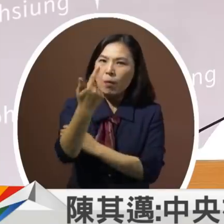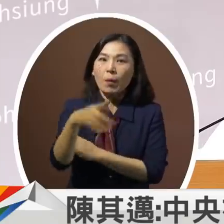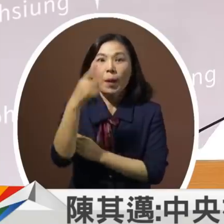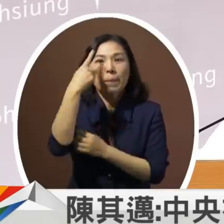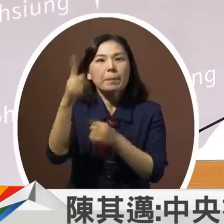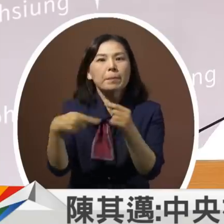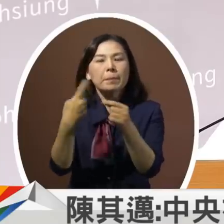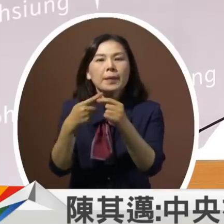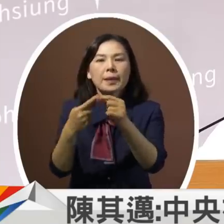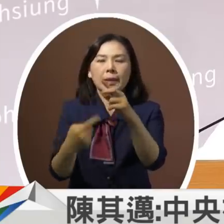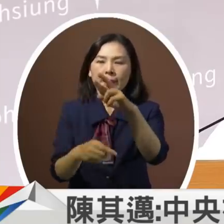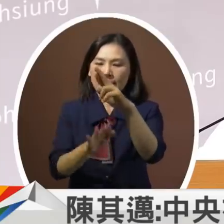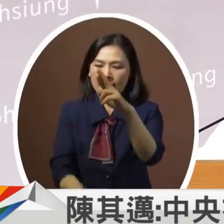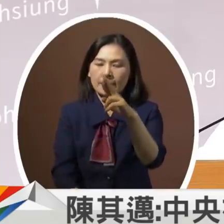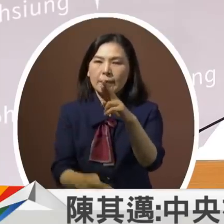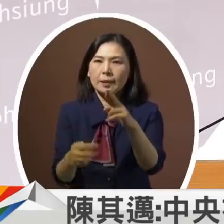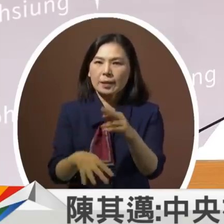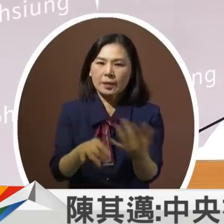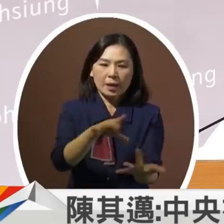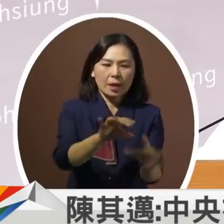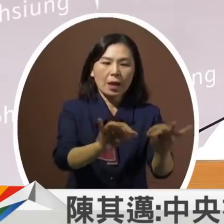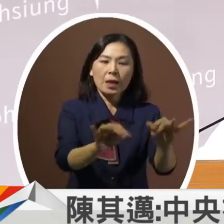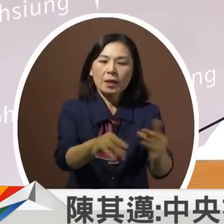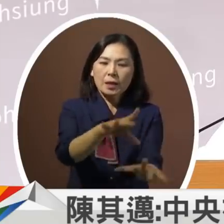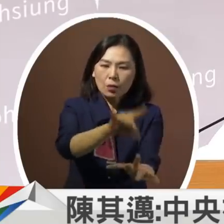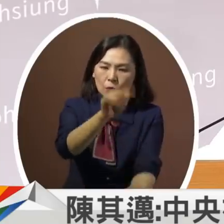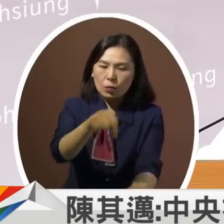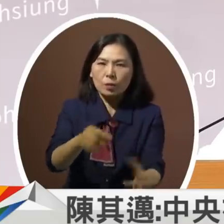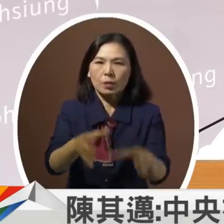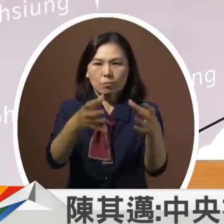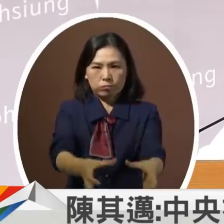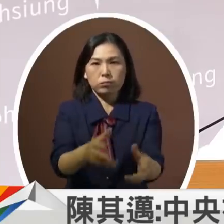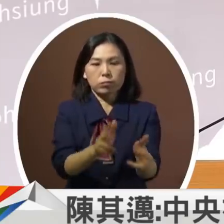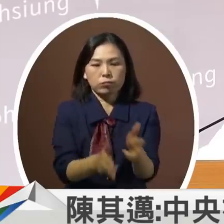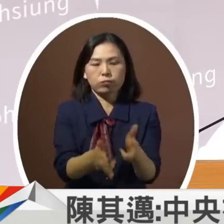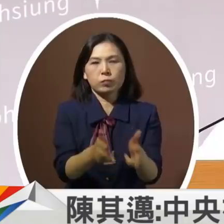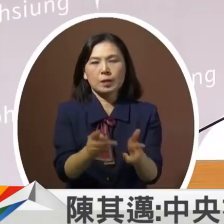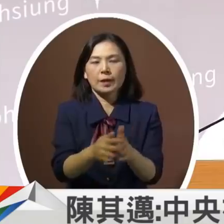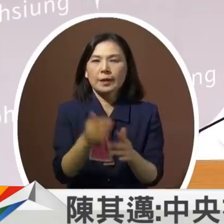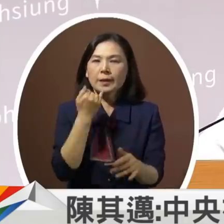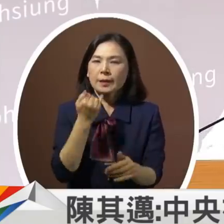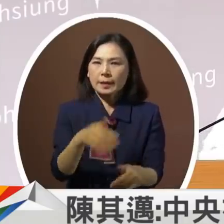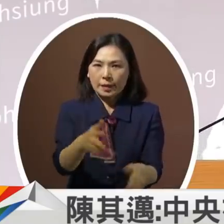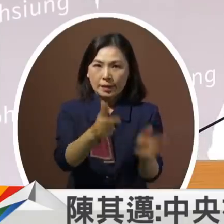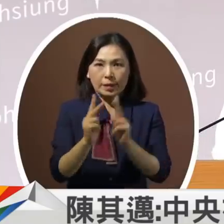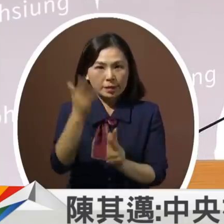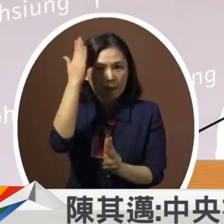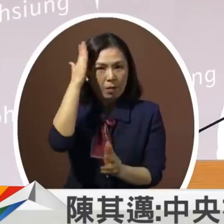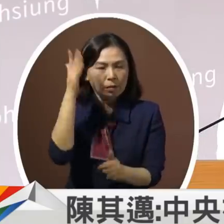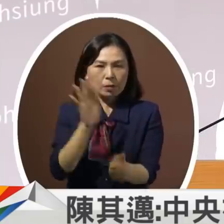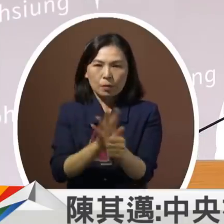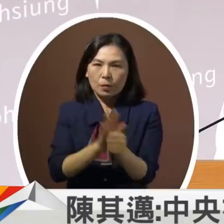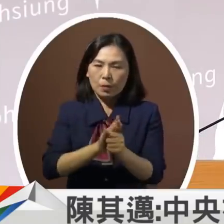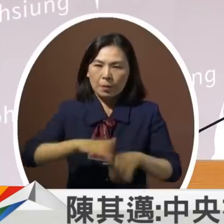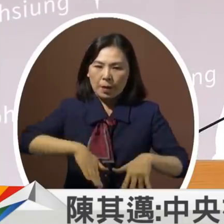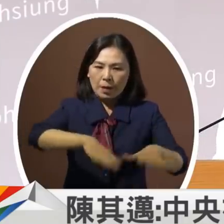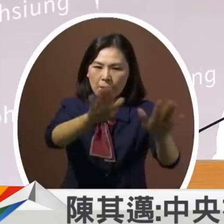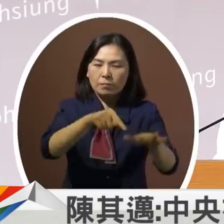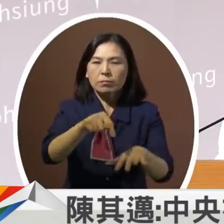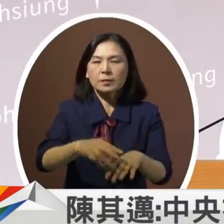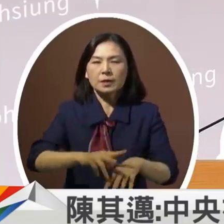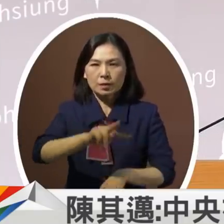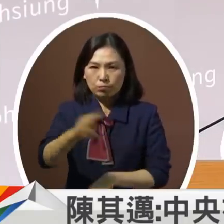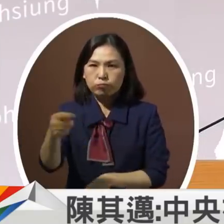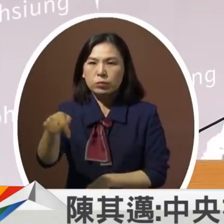底就能够选地建厂让我们的桥头科学院区能够带动产业的转型让我们的产业转型